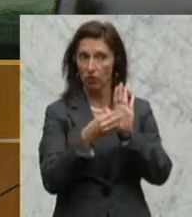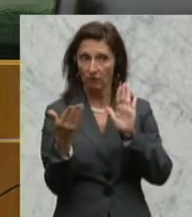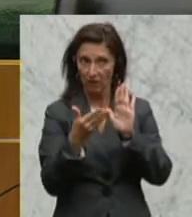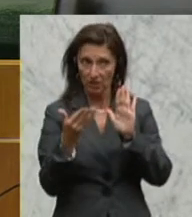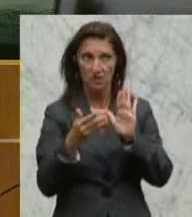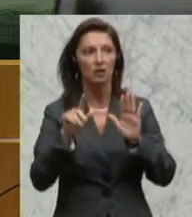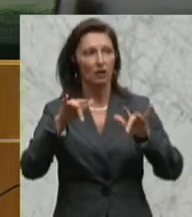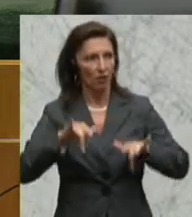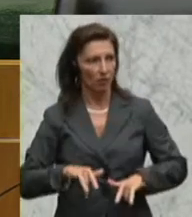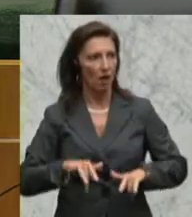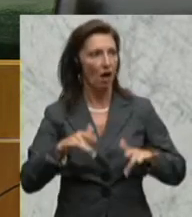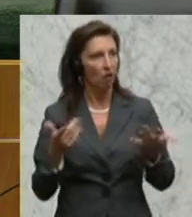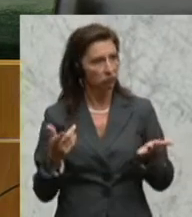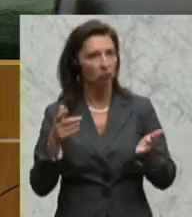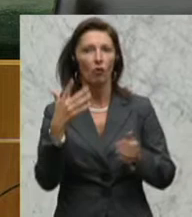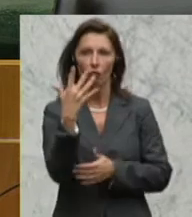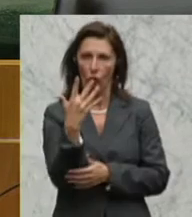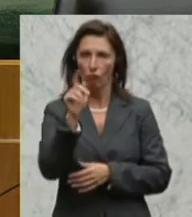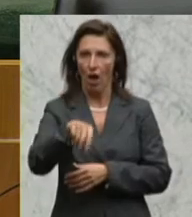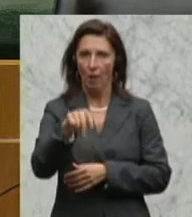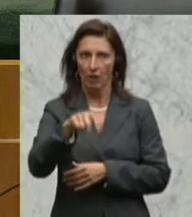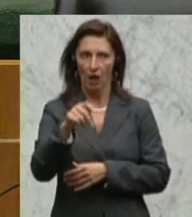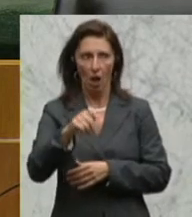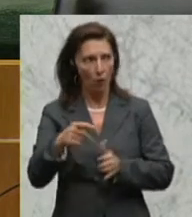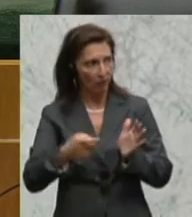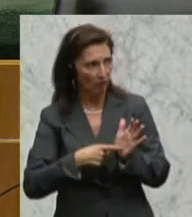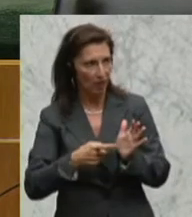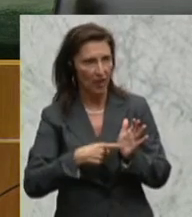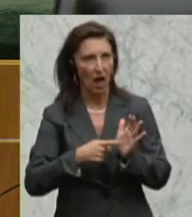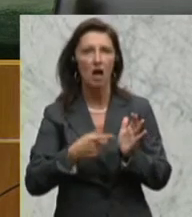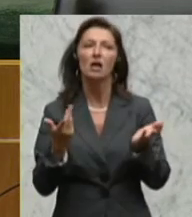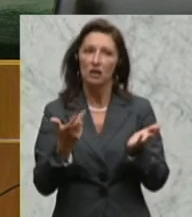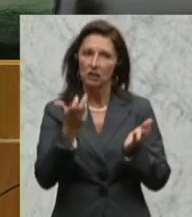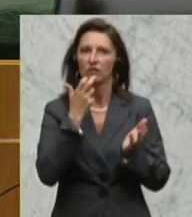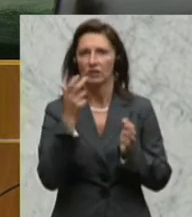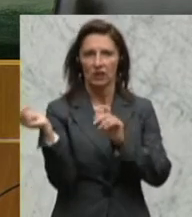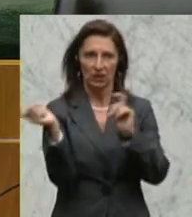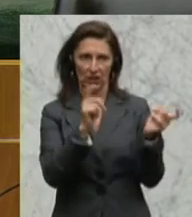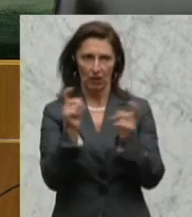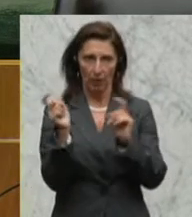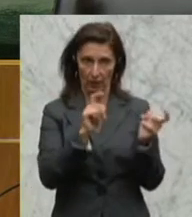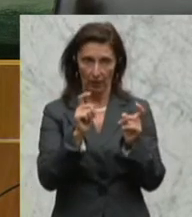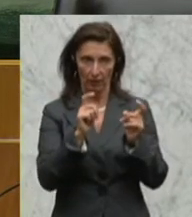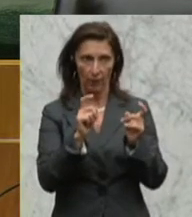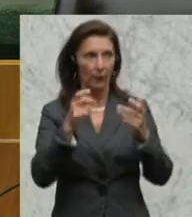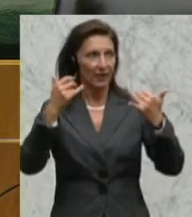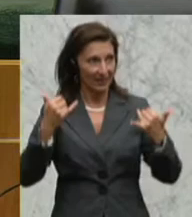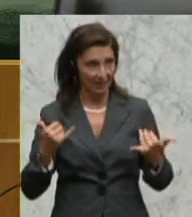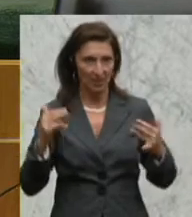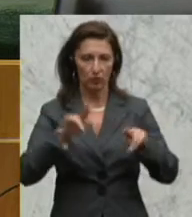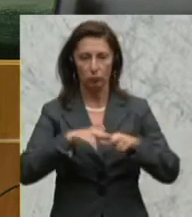dem vorliegenden Verlangen von fünf Abgeordneten eine Debatte stattfinden. Ich erteile dem Herrn